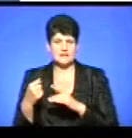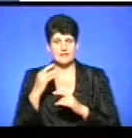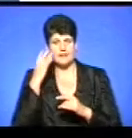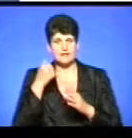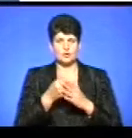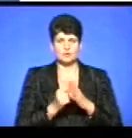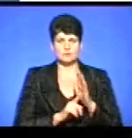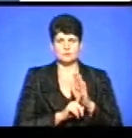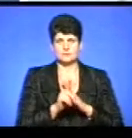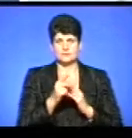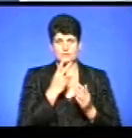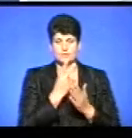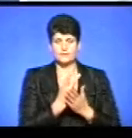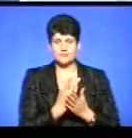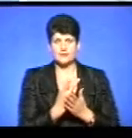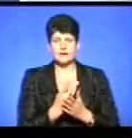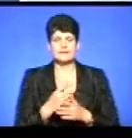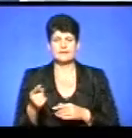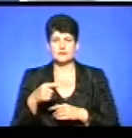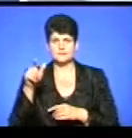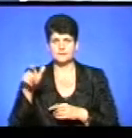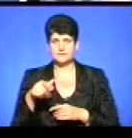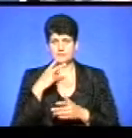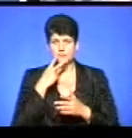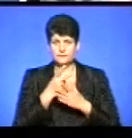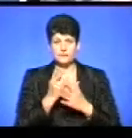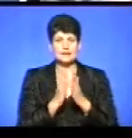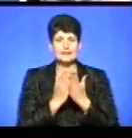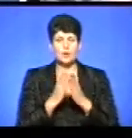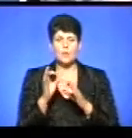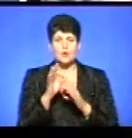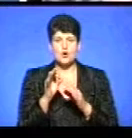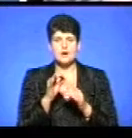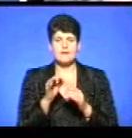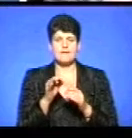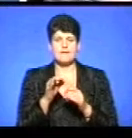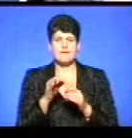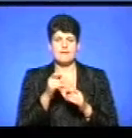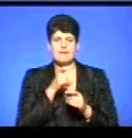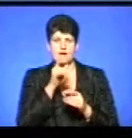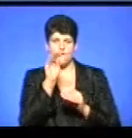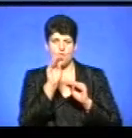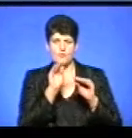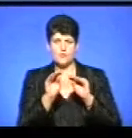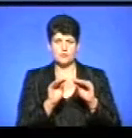Тернополянин Дмитро Штукалюк презентував книгу про графологію сьогодні в обласній науковій бібліотеці.